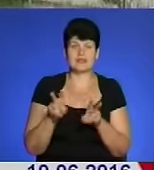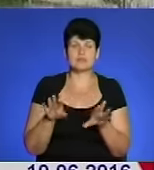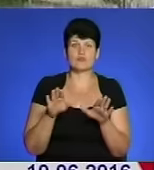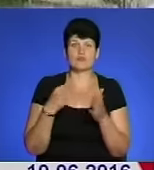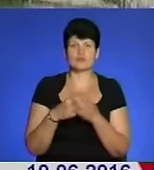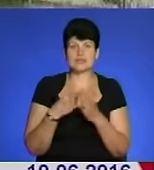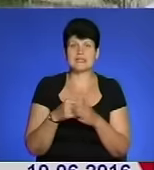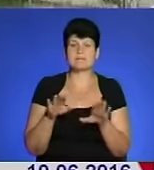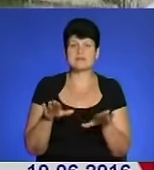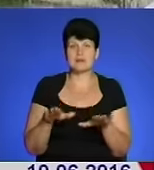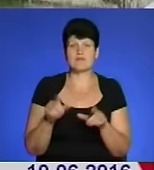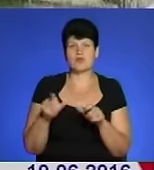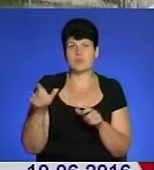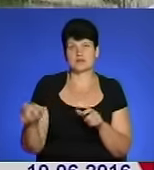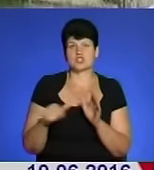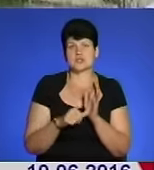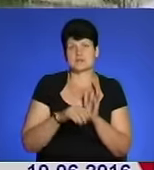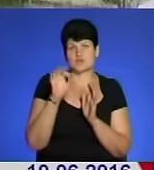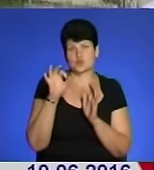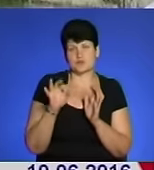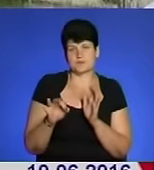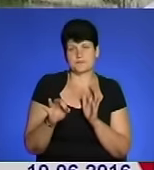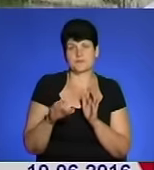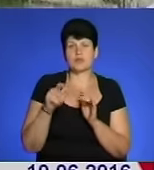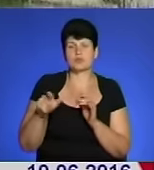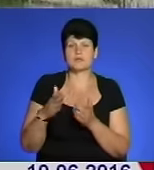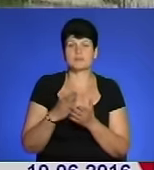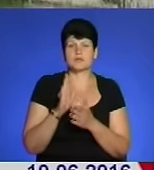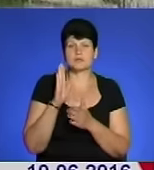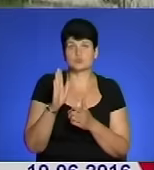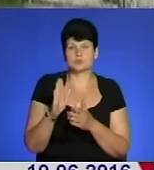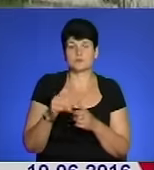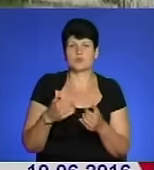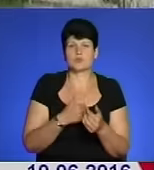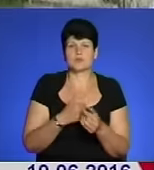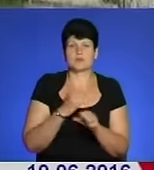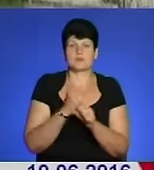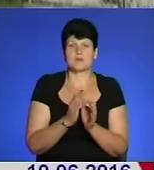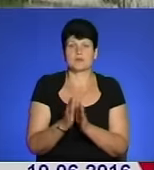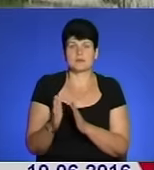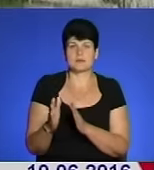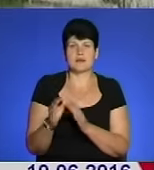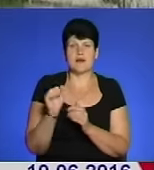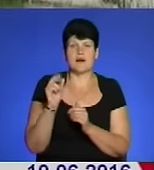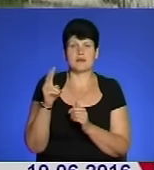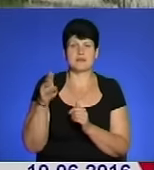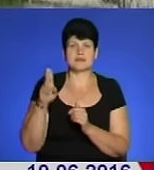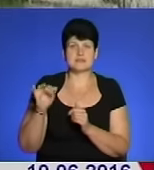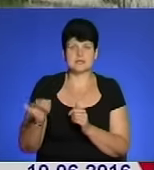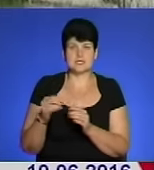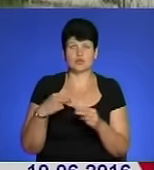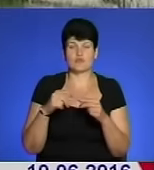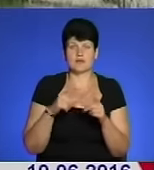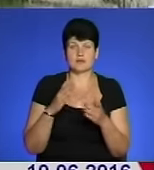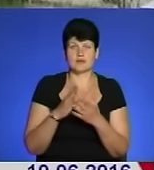місцевих, а в громадах 60%. Громада має бути мотивована навести порядок з підакцизними товарами, які продаються